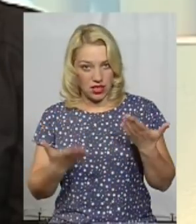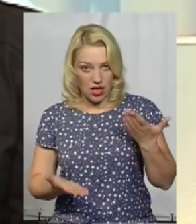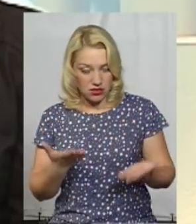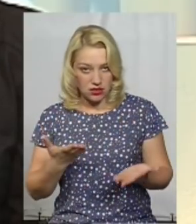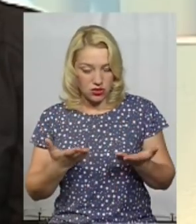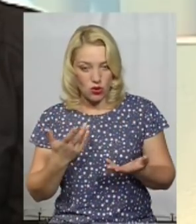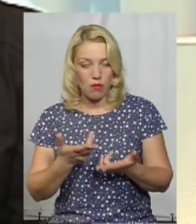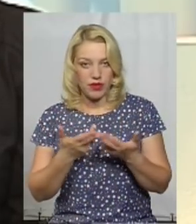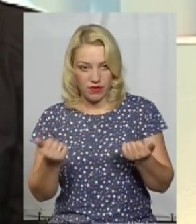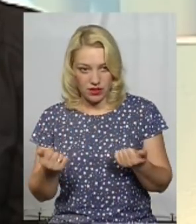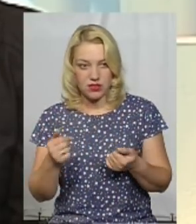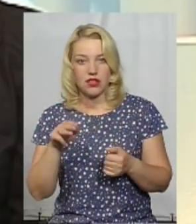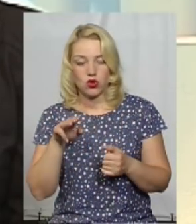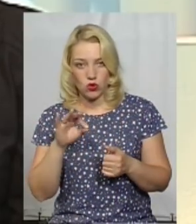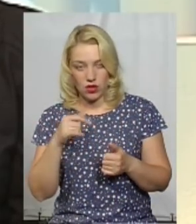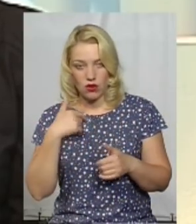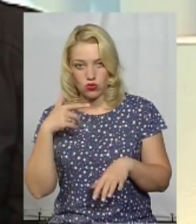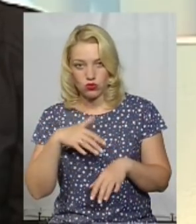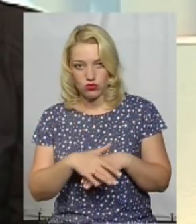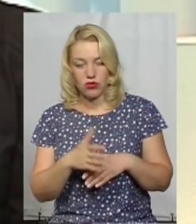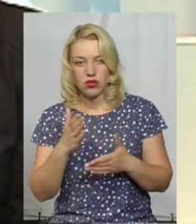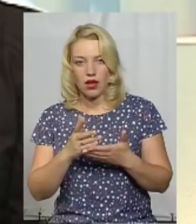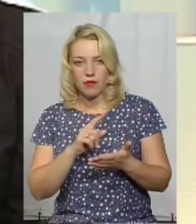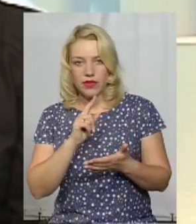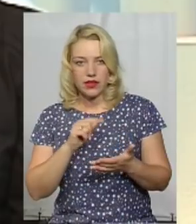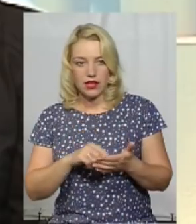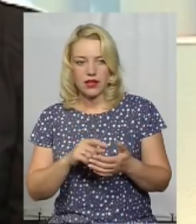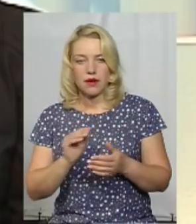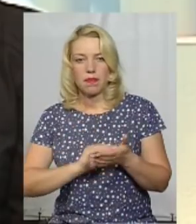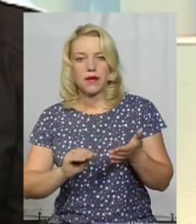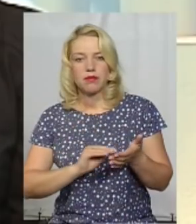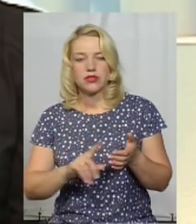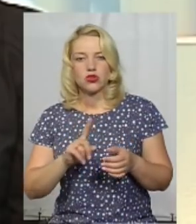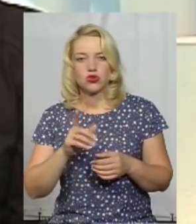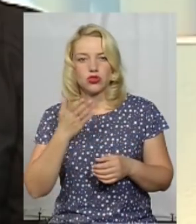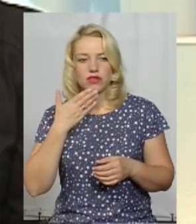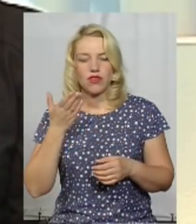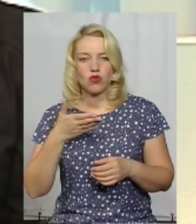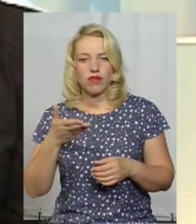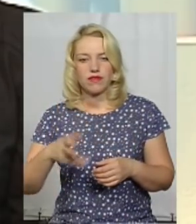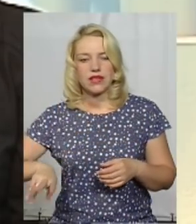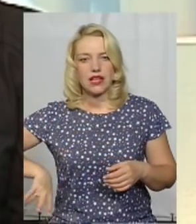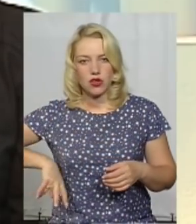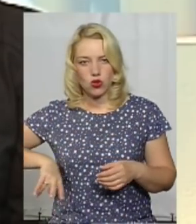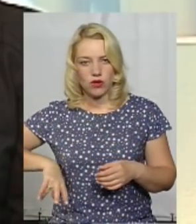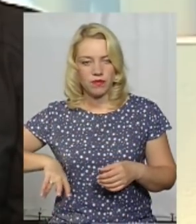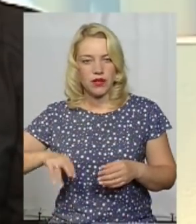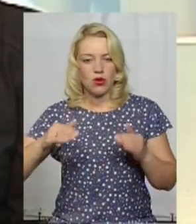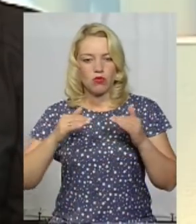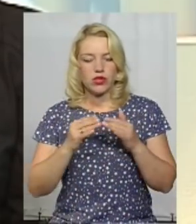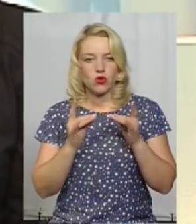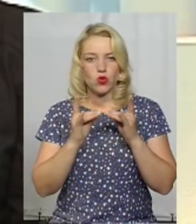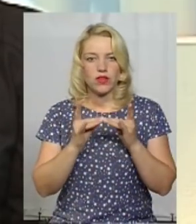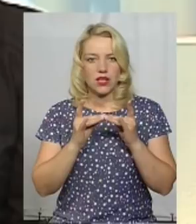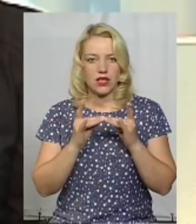підтвердиться, тоді, звичайно, я розумію, що є питання. Пише, що звітую, прозвітував директор будинка